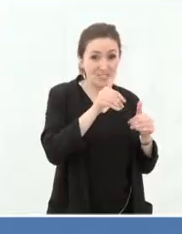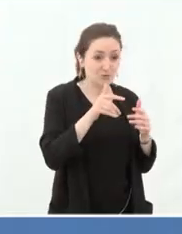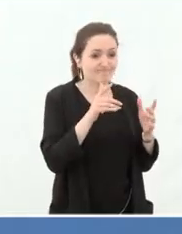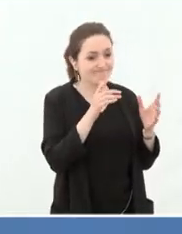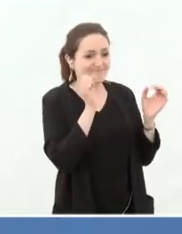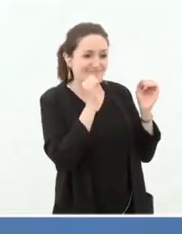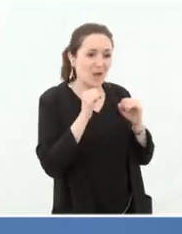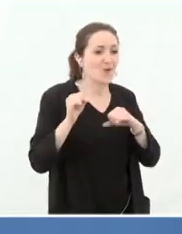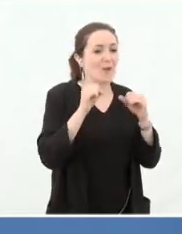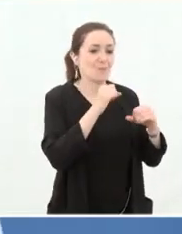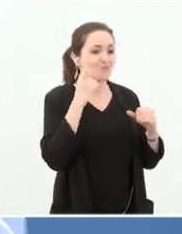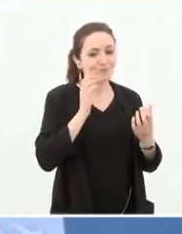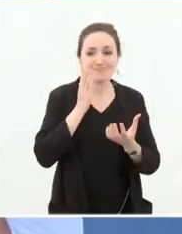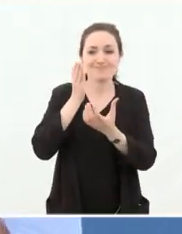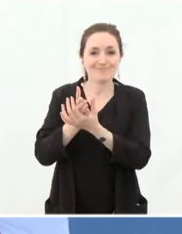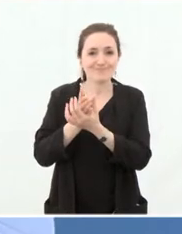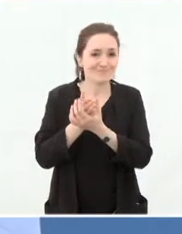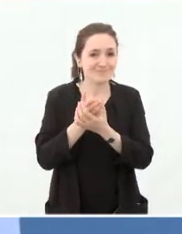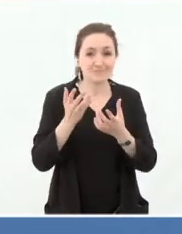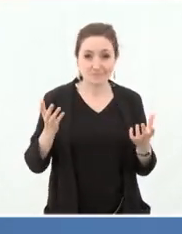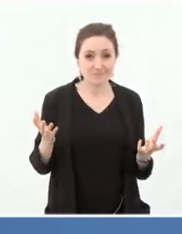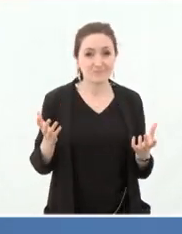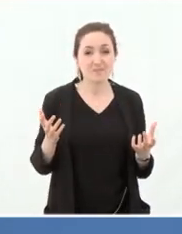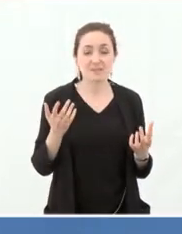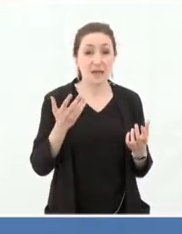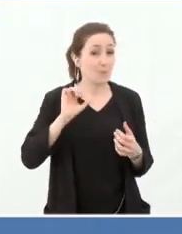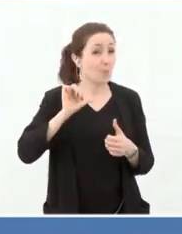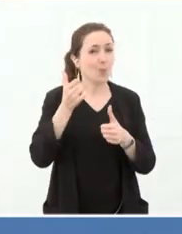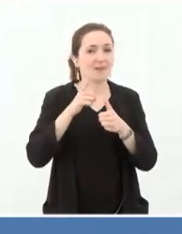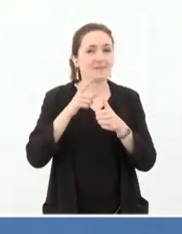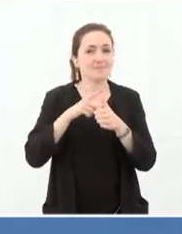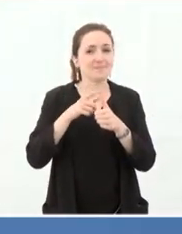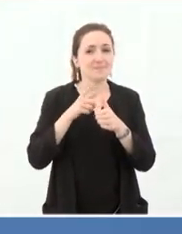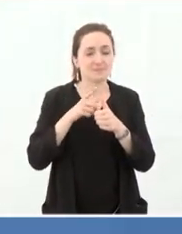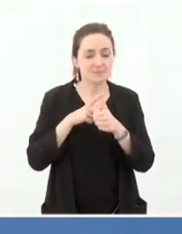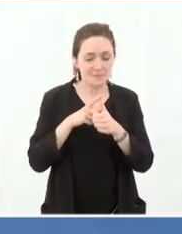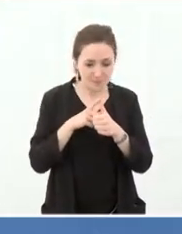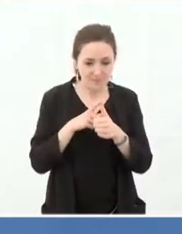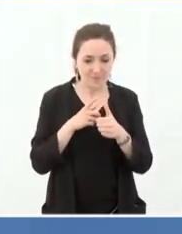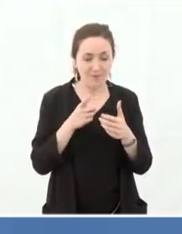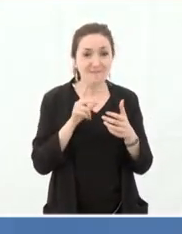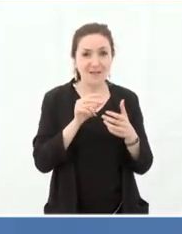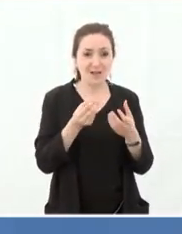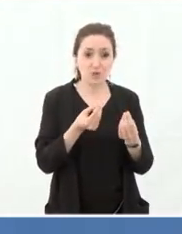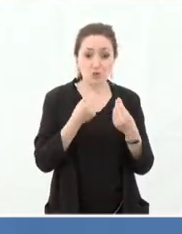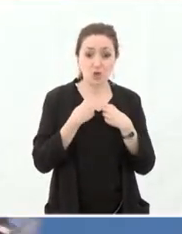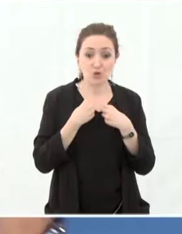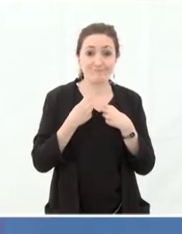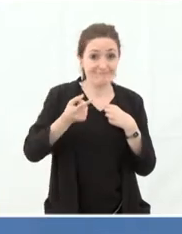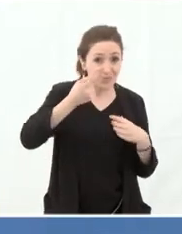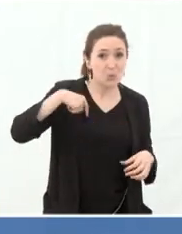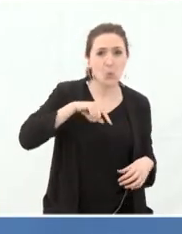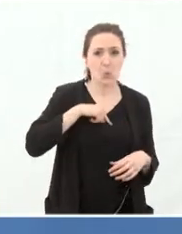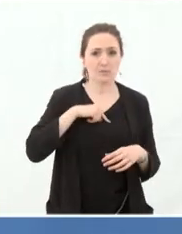produire du consensus. Donc ça c'est une première clé qui va évidemment pousser et modifier profondément la façon dont